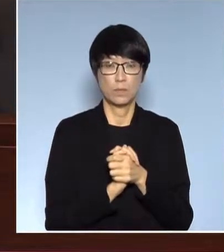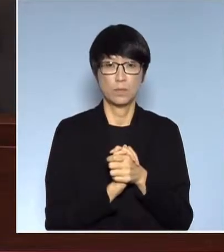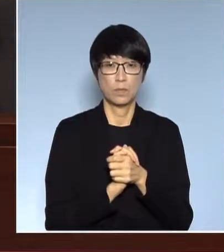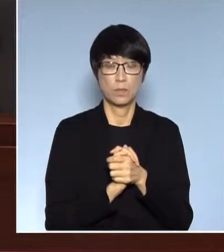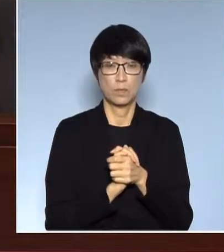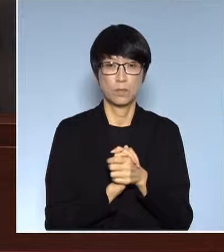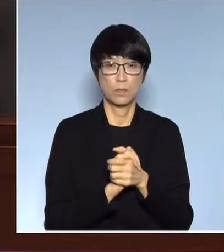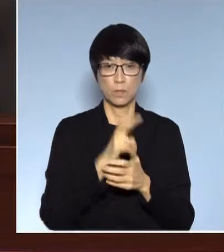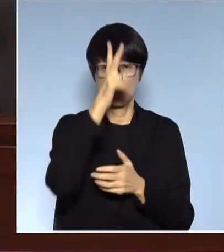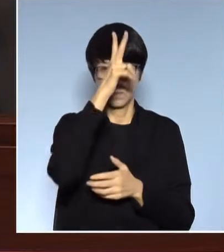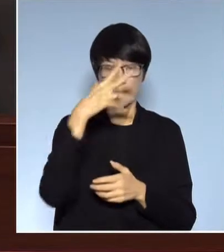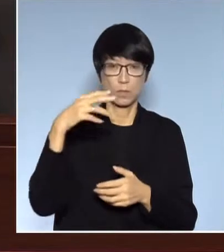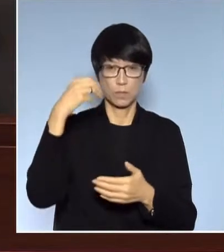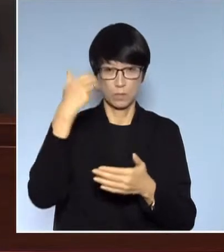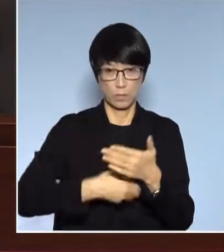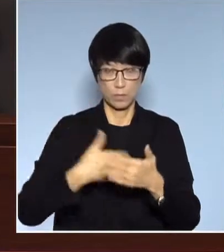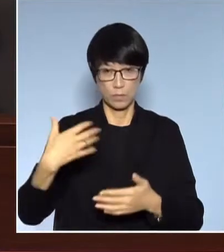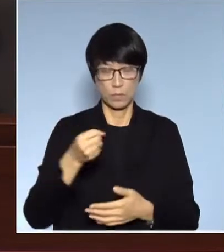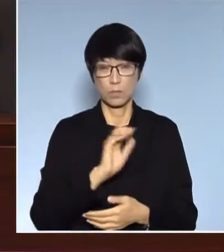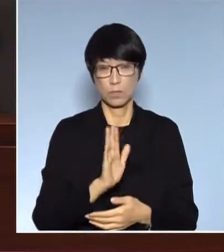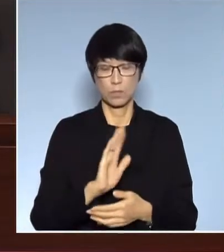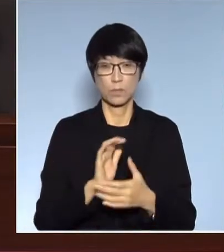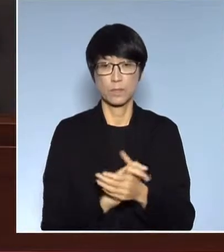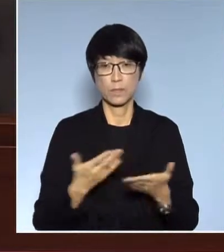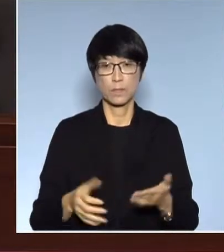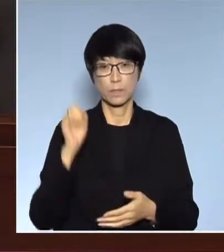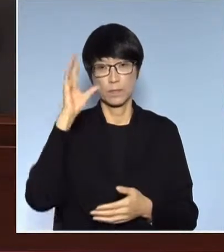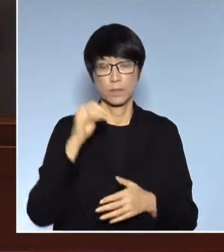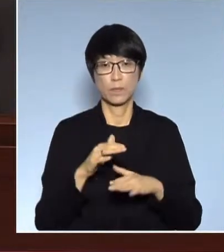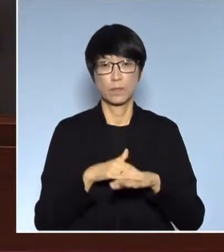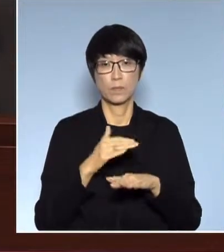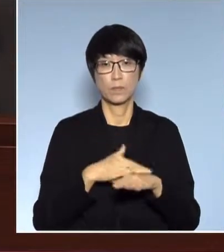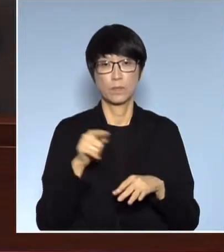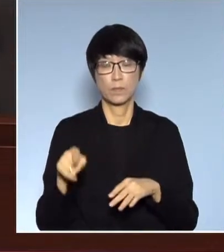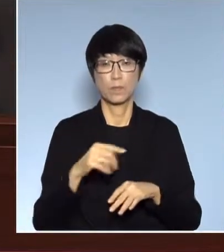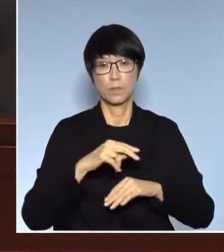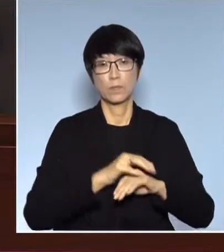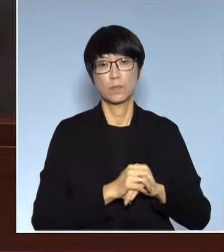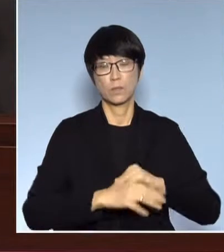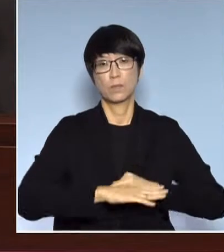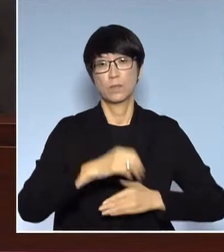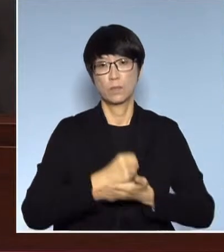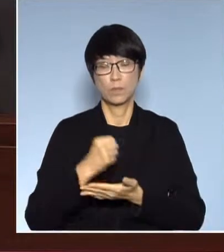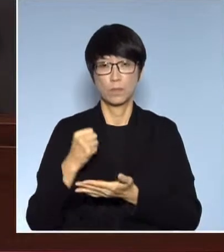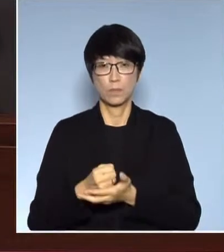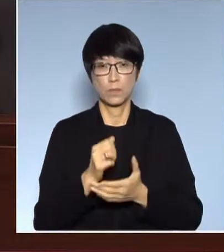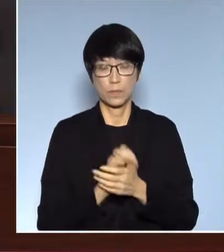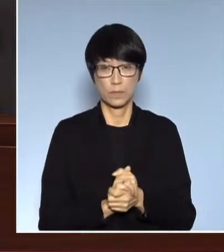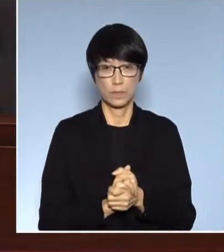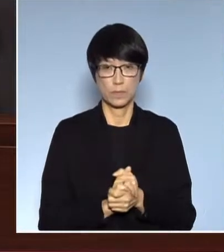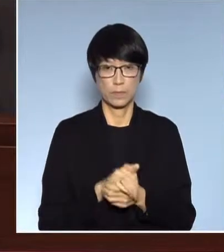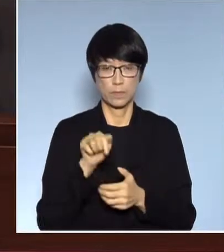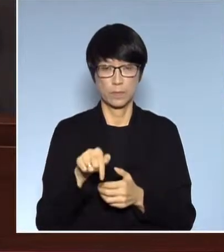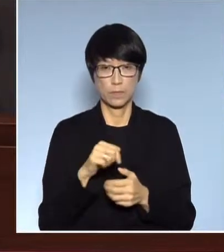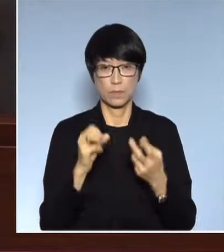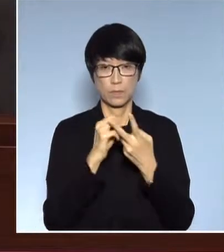的權利現行的建議就是剛剛我講的一地兩檢這個建議剛剛就是把這個20